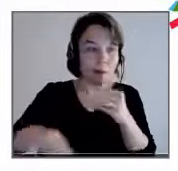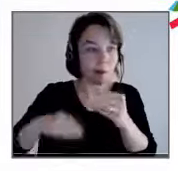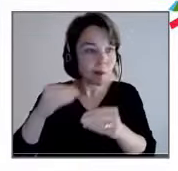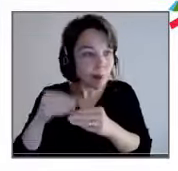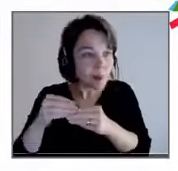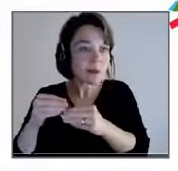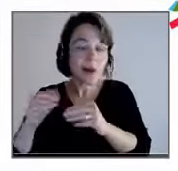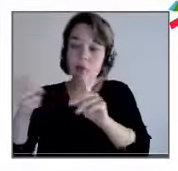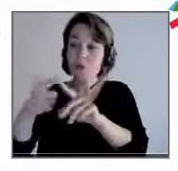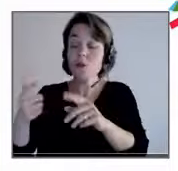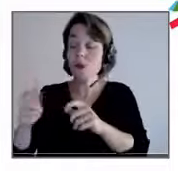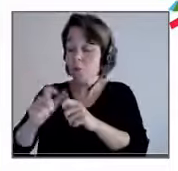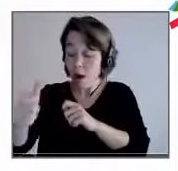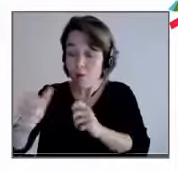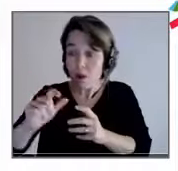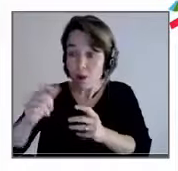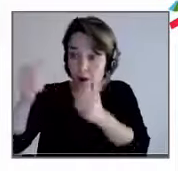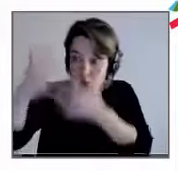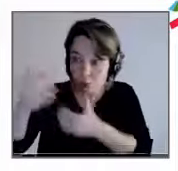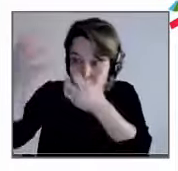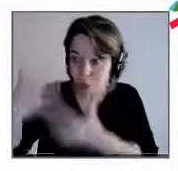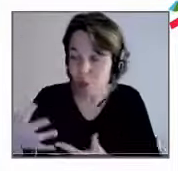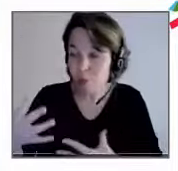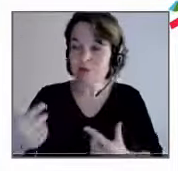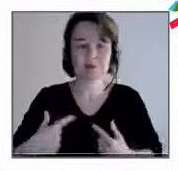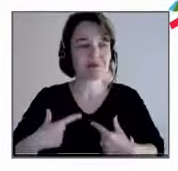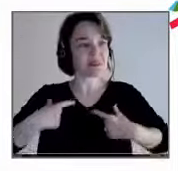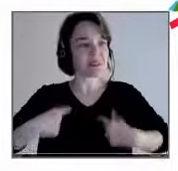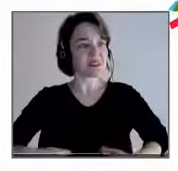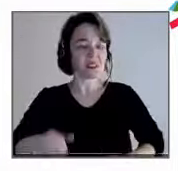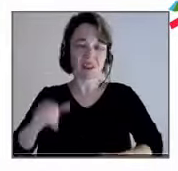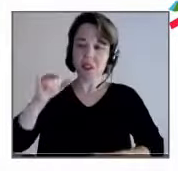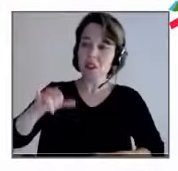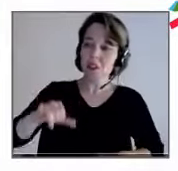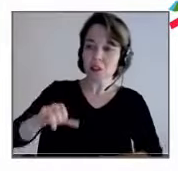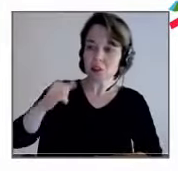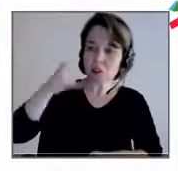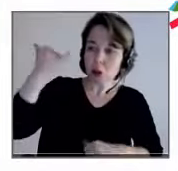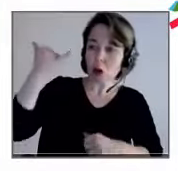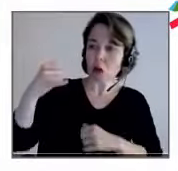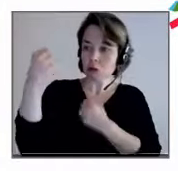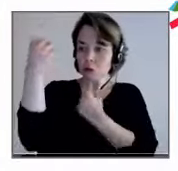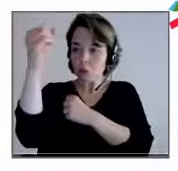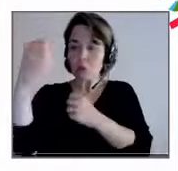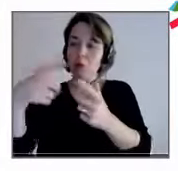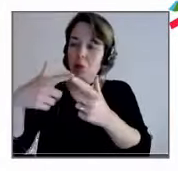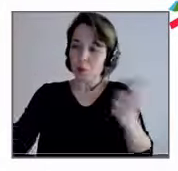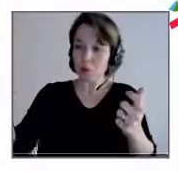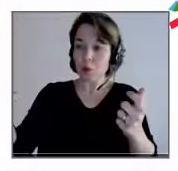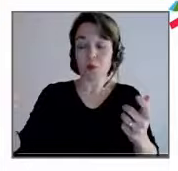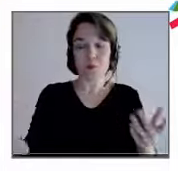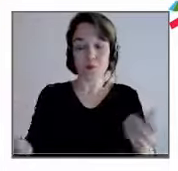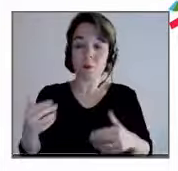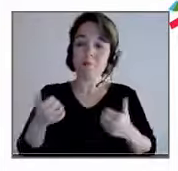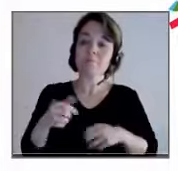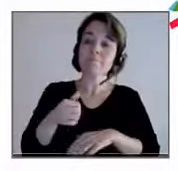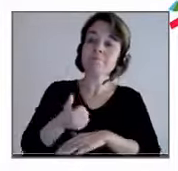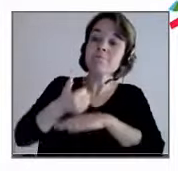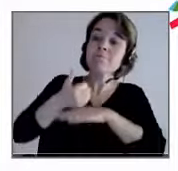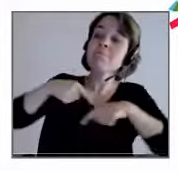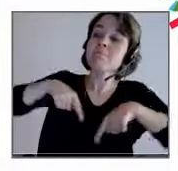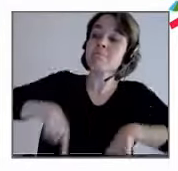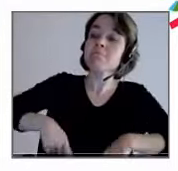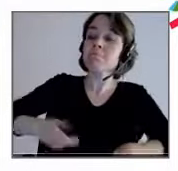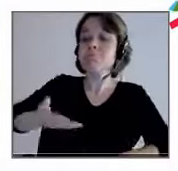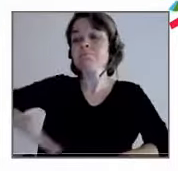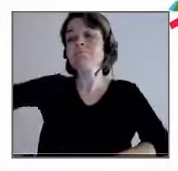etc. On voit bien qu'on n'attend plus des politiques qui guident nos existences. Donc l'individu se retrouve seul face à lui-même, face au vertige du « soit toi-même, réussis ta